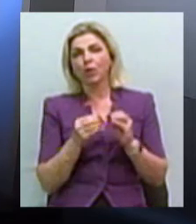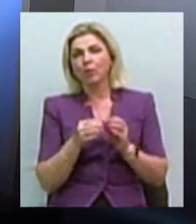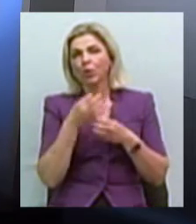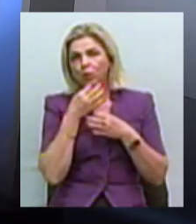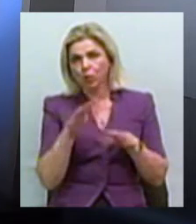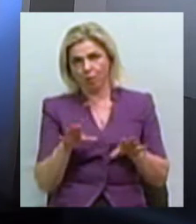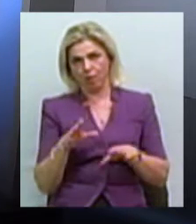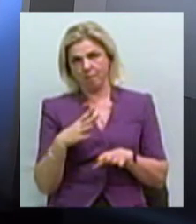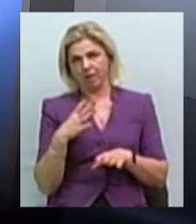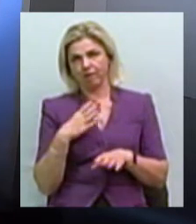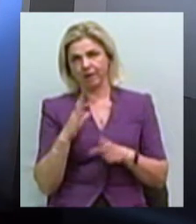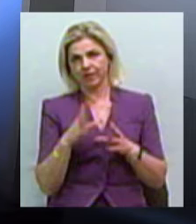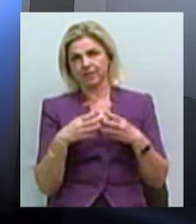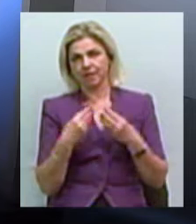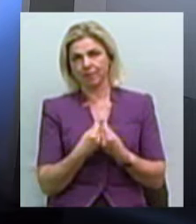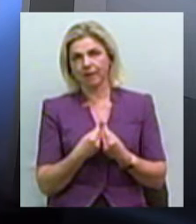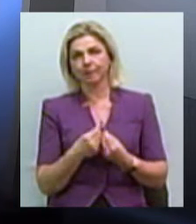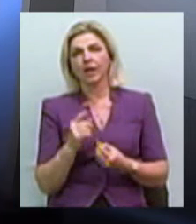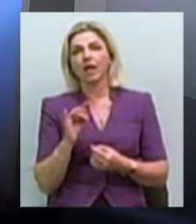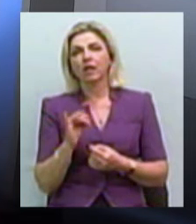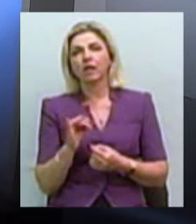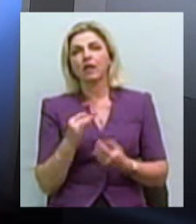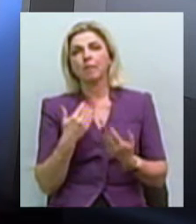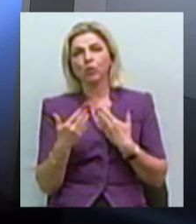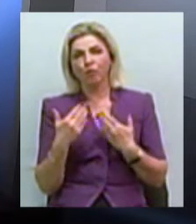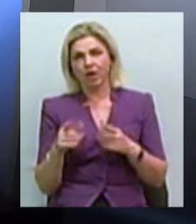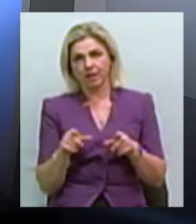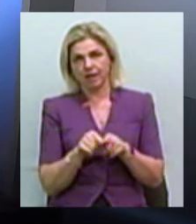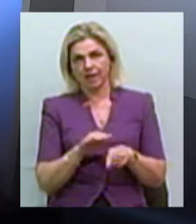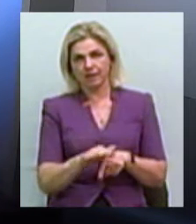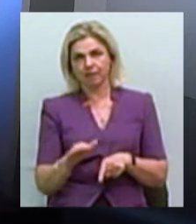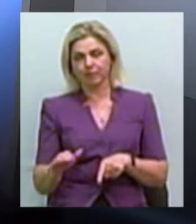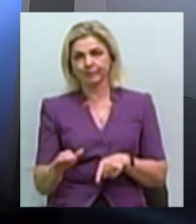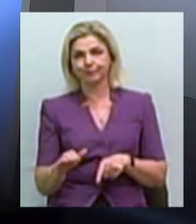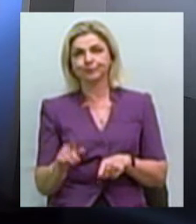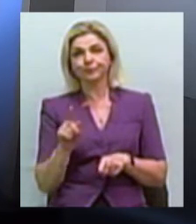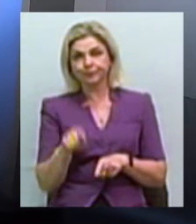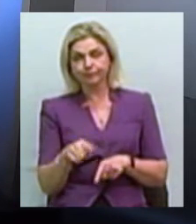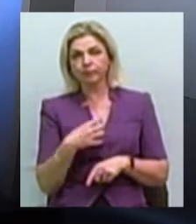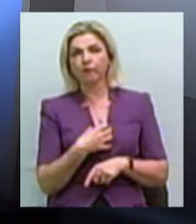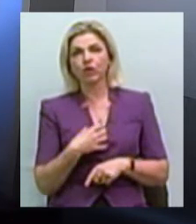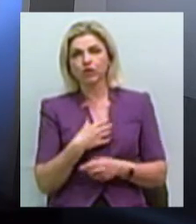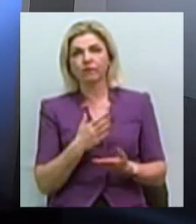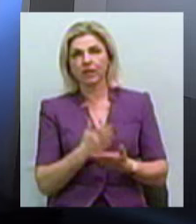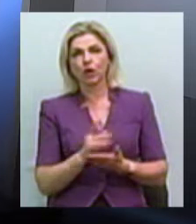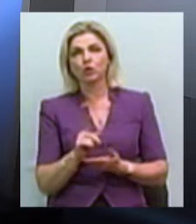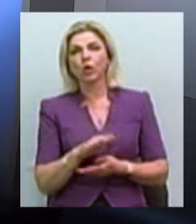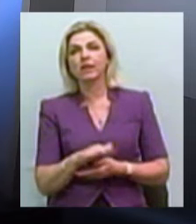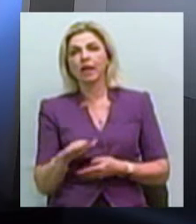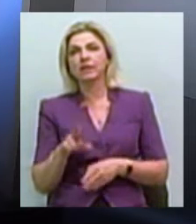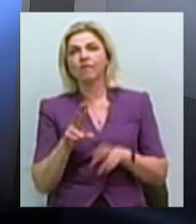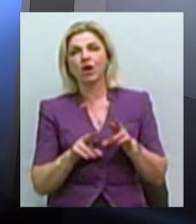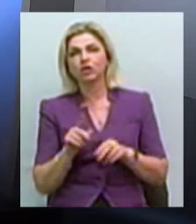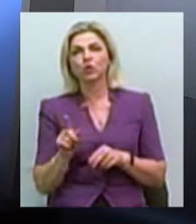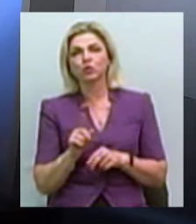маємо на це звертати увагу, так само щодо спілкування з дітьми. Також важливим є те, що діти вважаються такими,